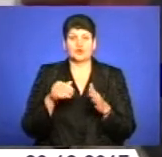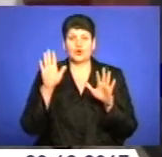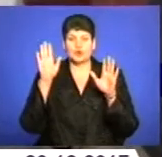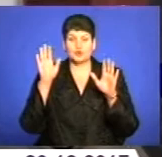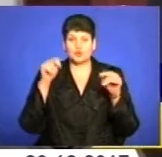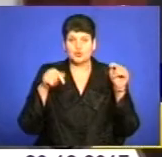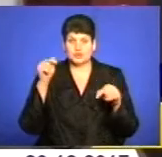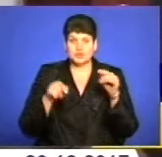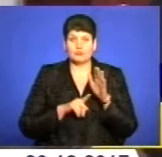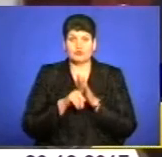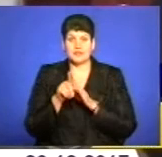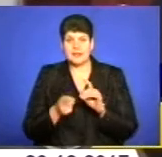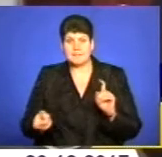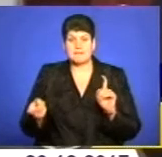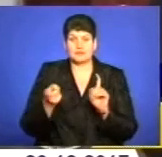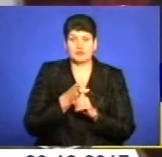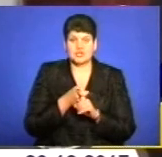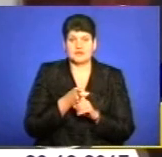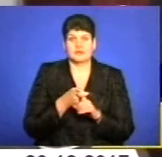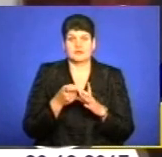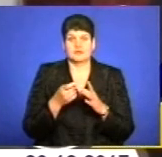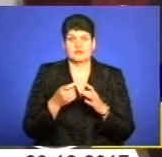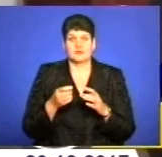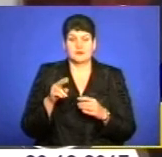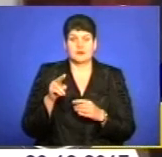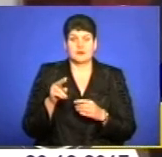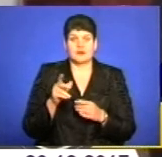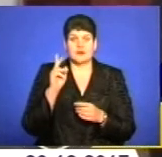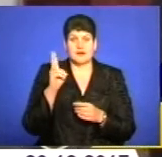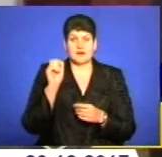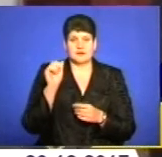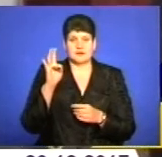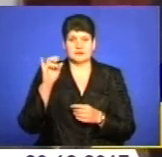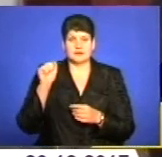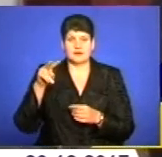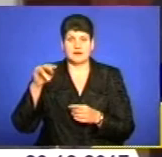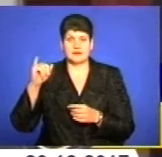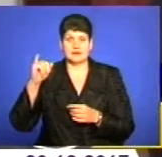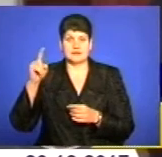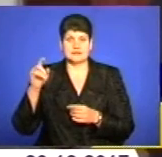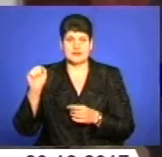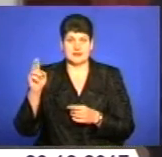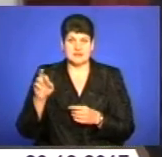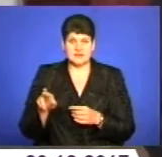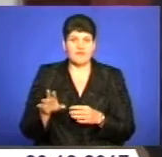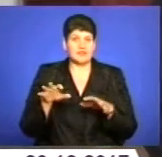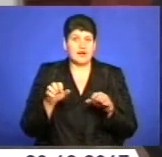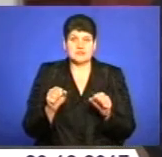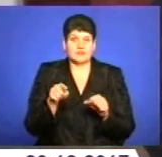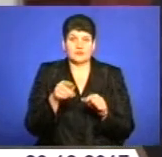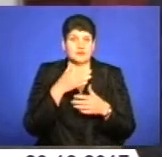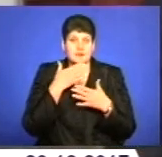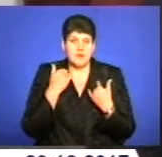і побутові каналізаційні стоки. Тобто, зараз власника тих дощових стоків немає. Хто хоче, той